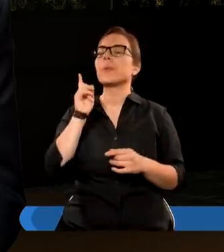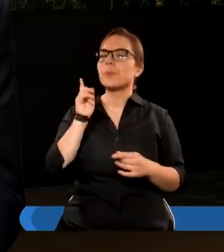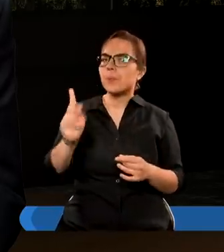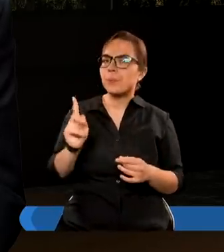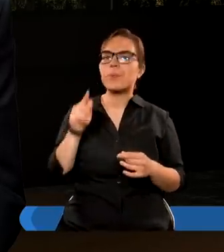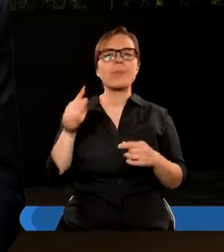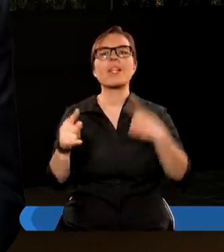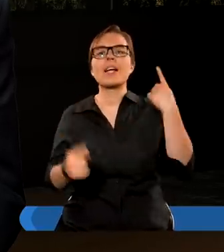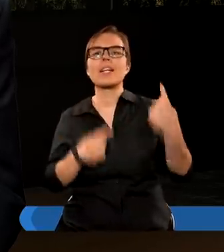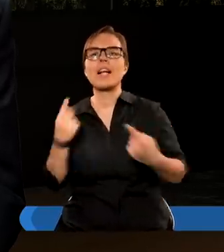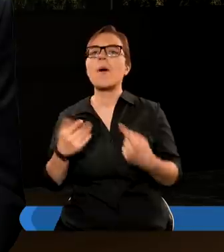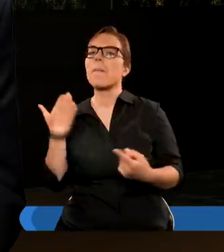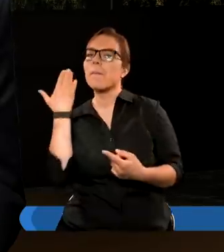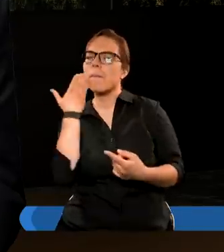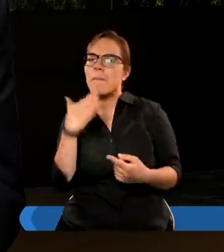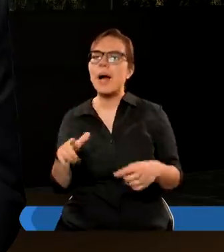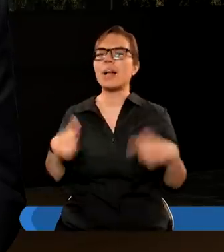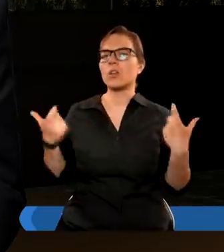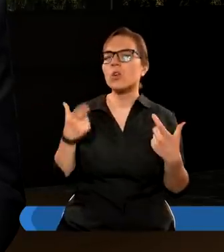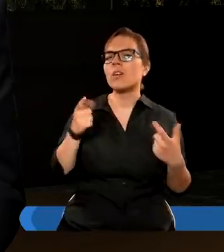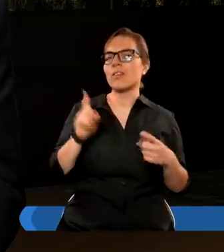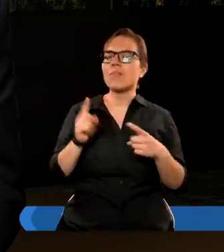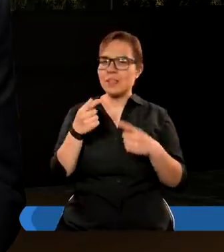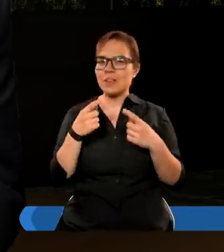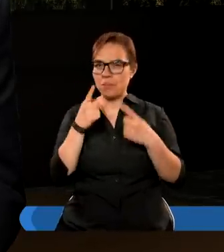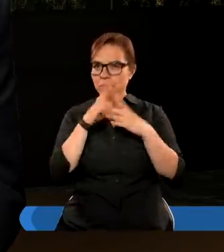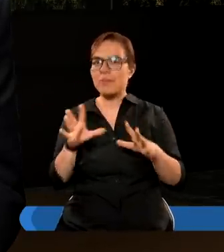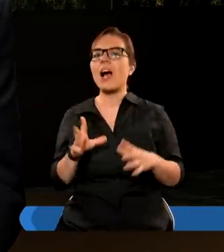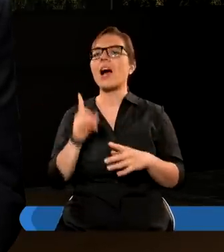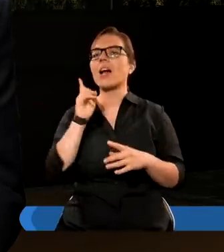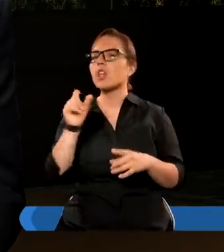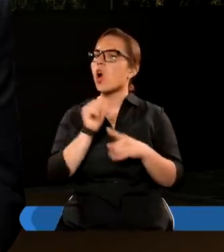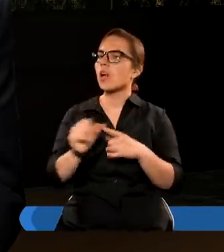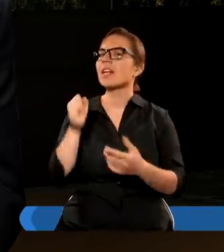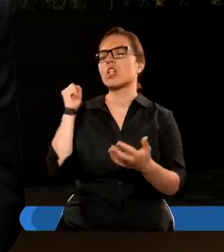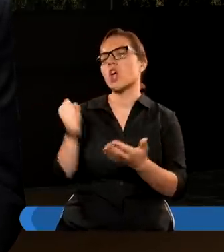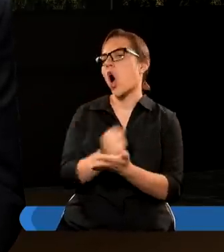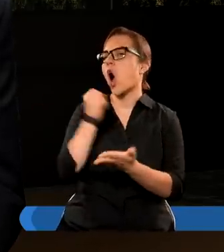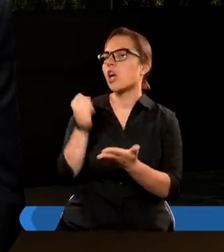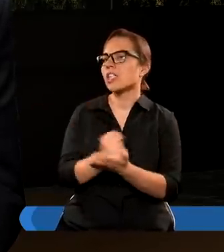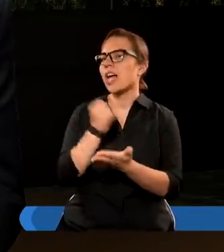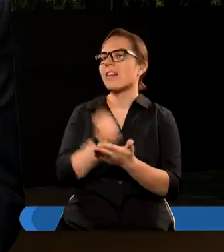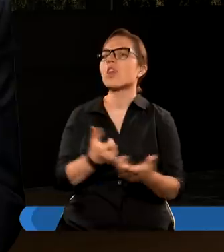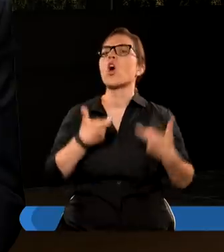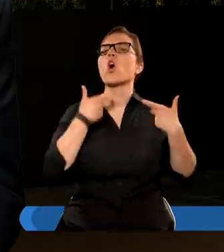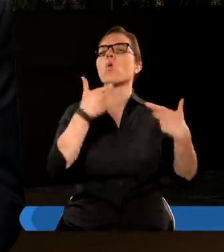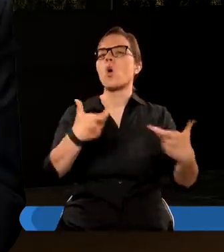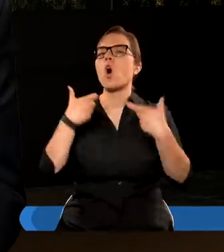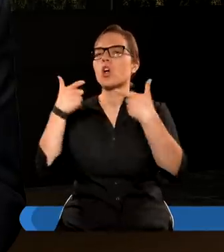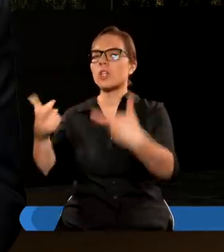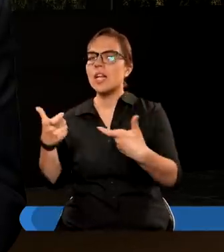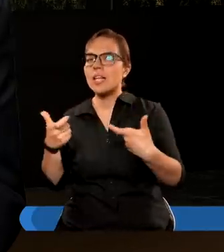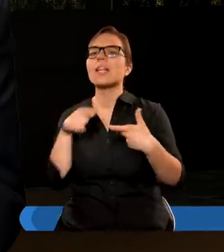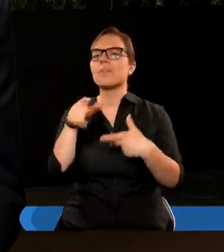jest sytuacja bardzo groźna na dobrą sprawę. Jest to konieczność głoszenia tego